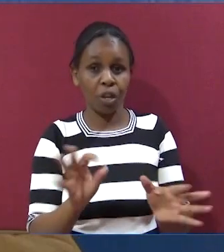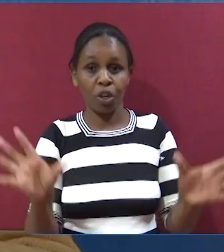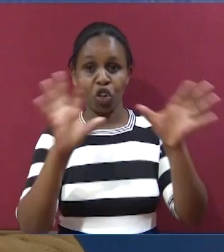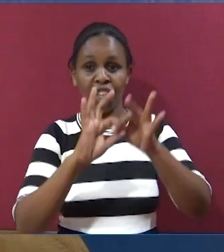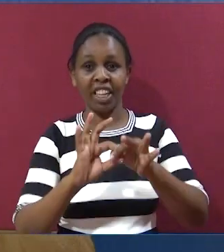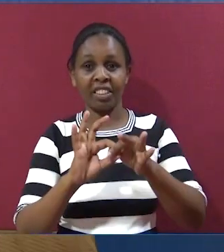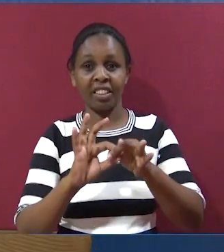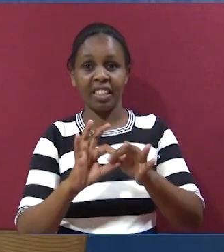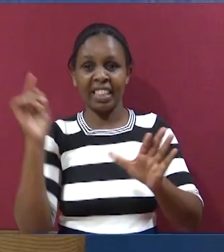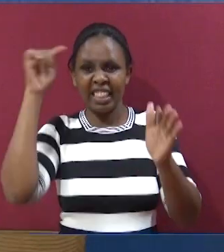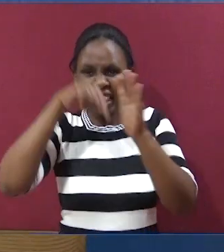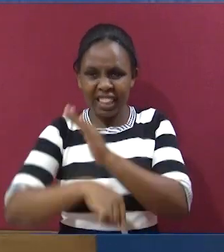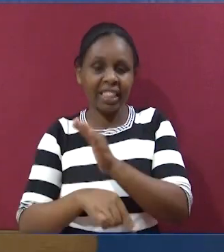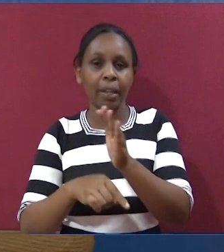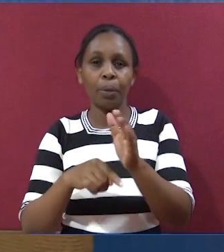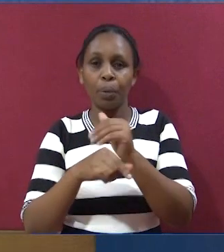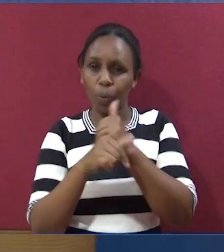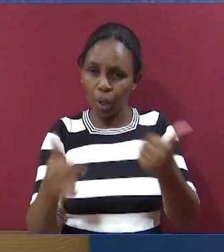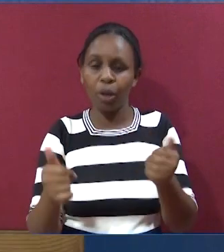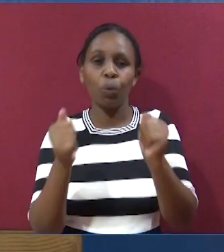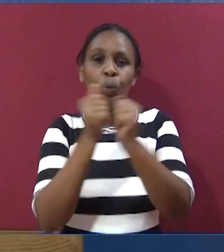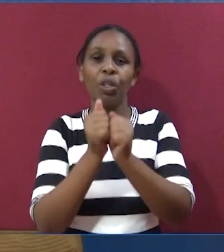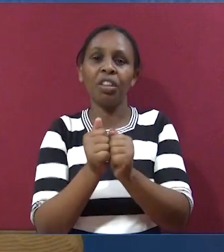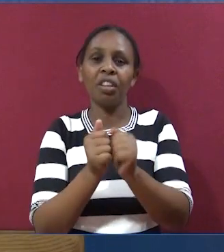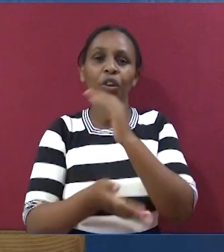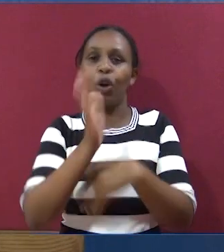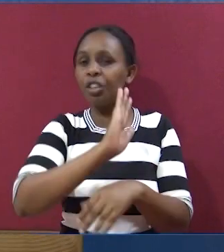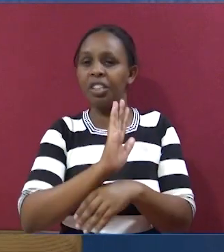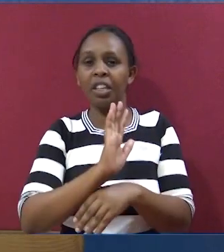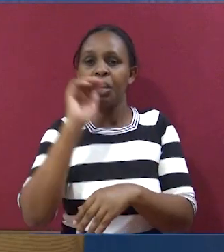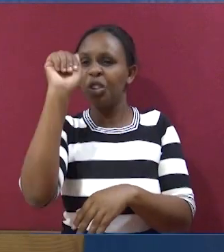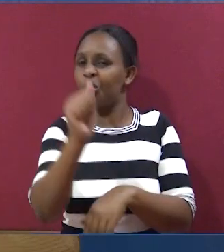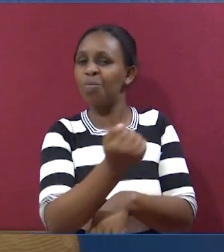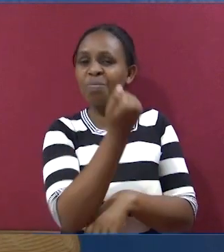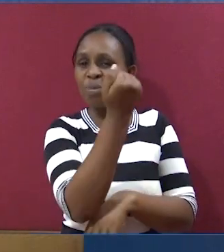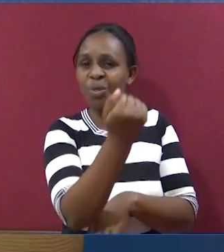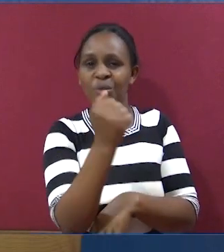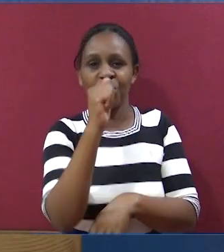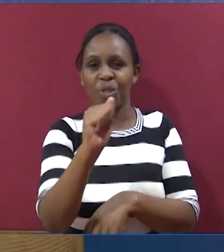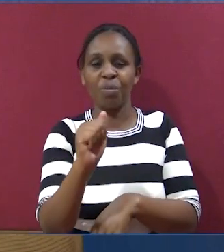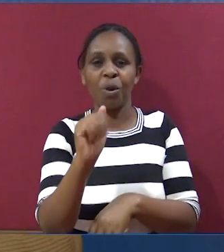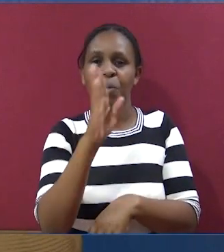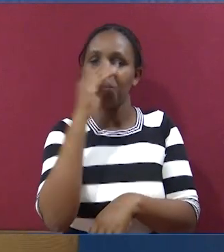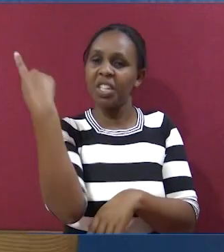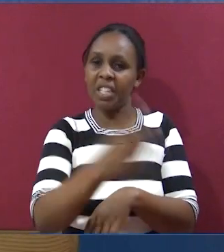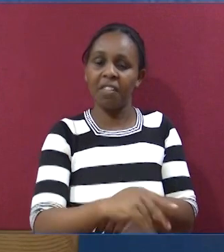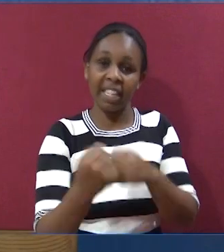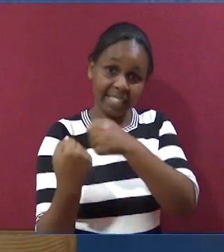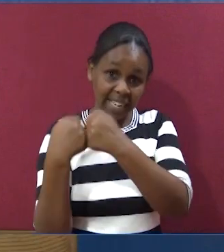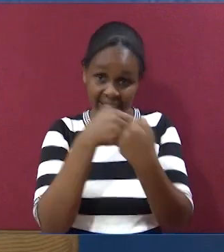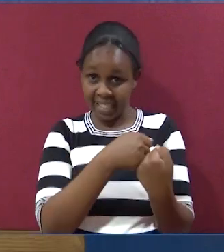umeweza kuungana kindani kabisa na mwenyezi mungu, au taweza